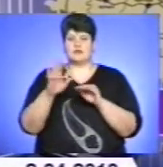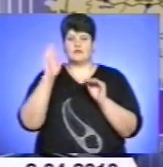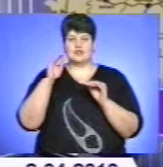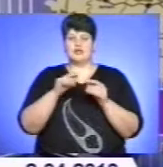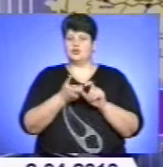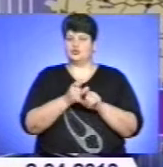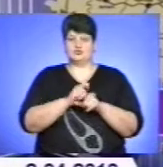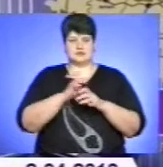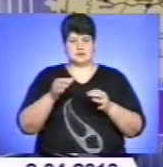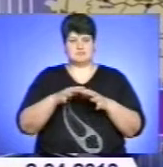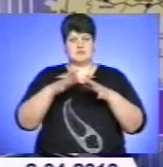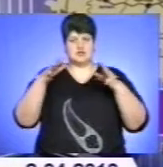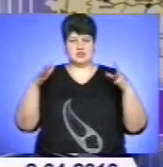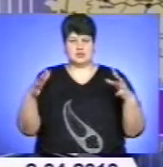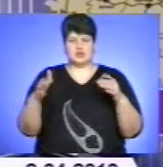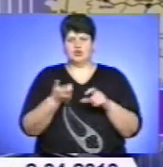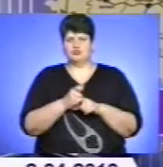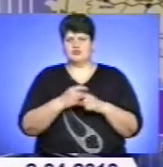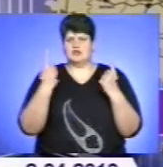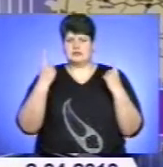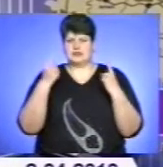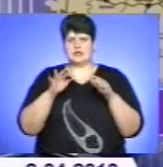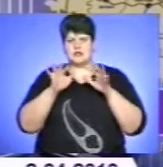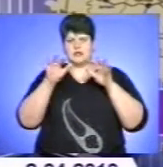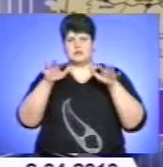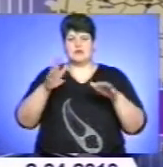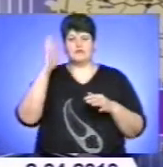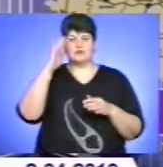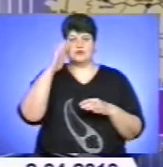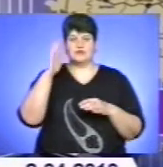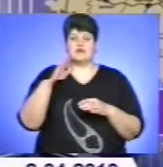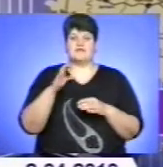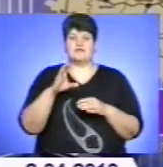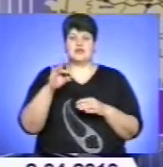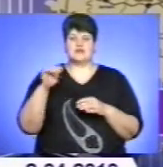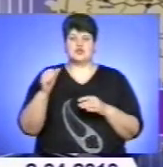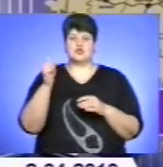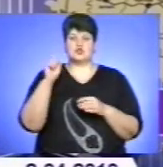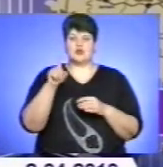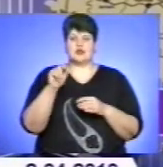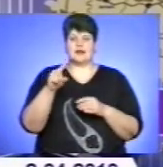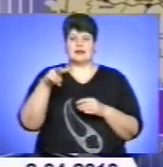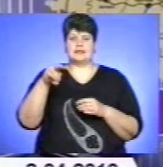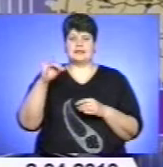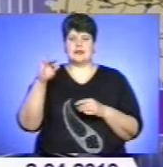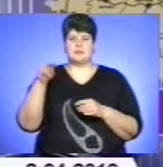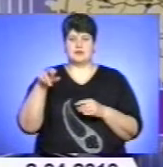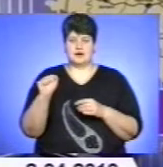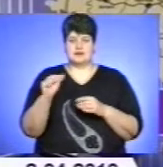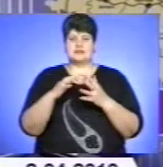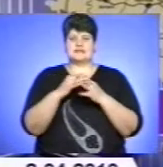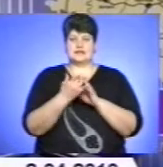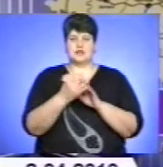збільшився. Прийшов дуже великий наплив води з верхів'я б'єфу річки Золота Липа. Тобто в населених пунктах села